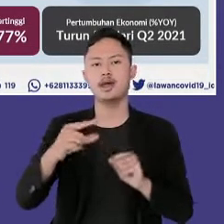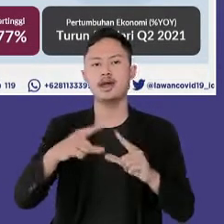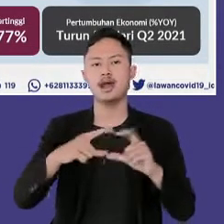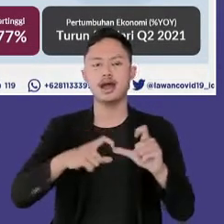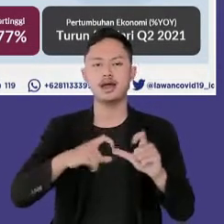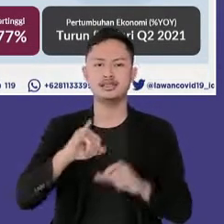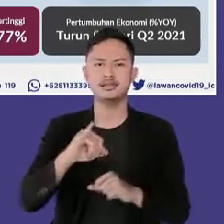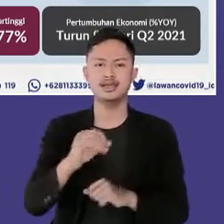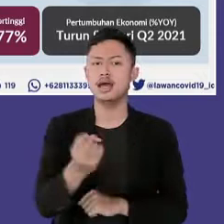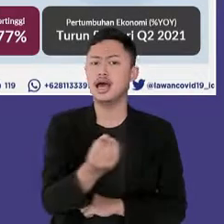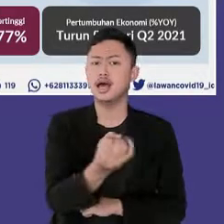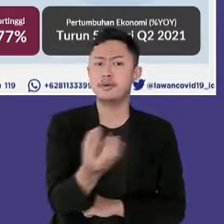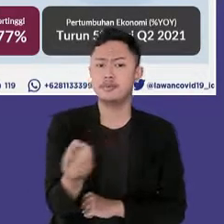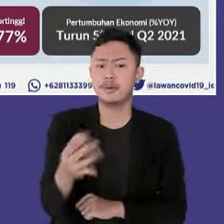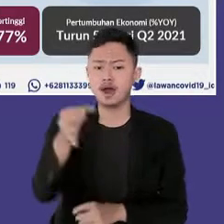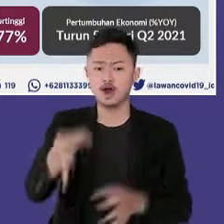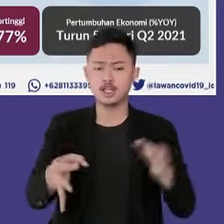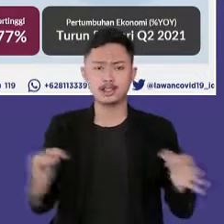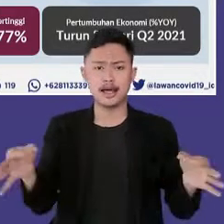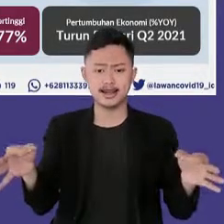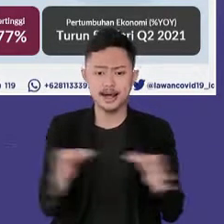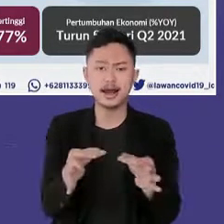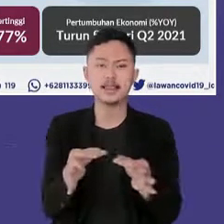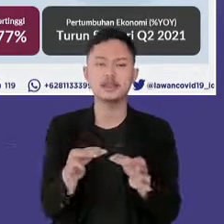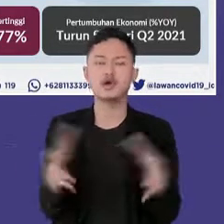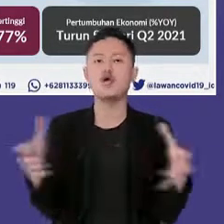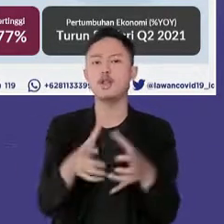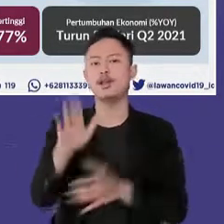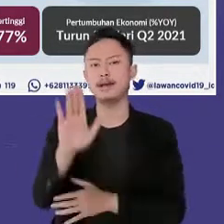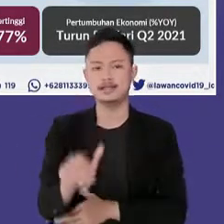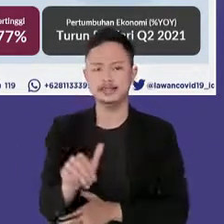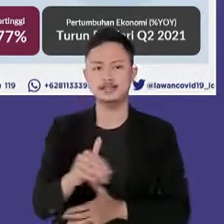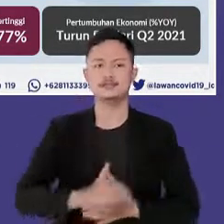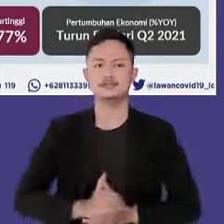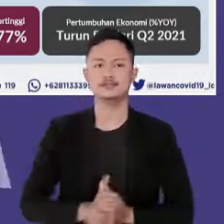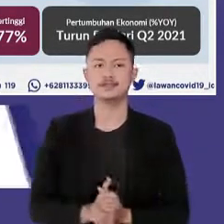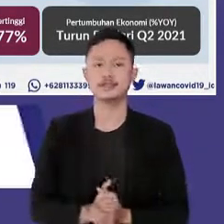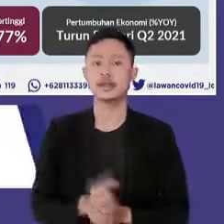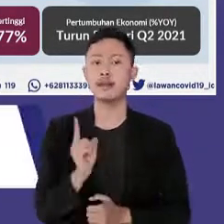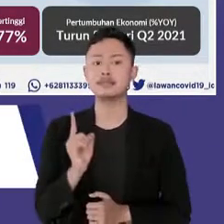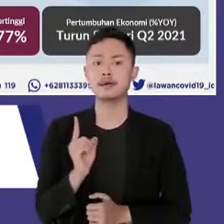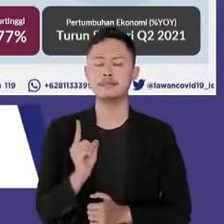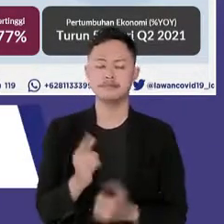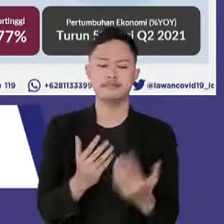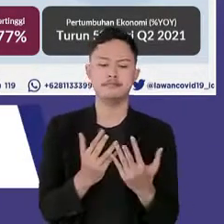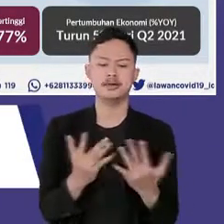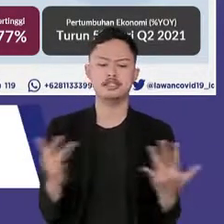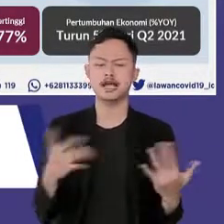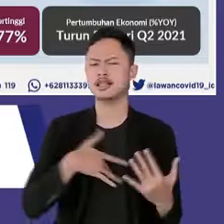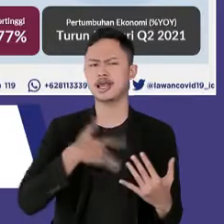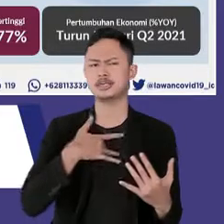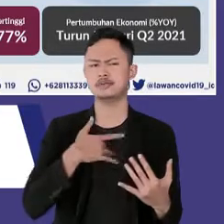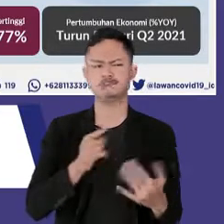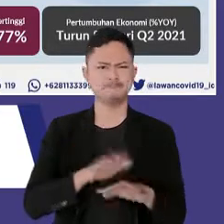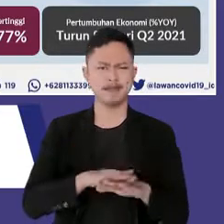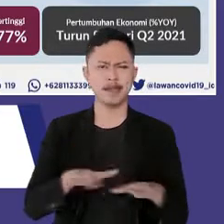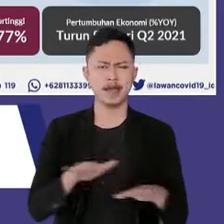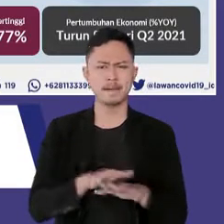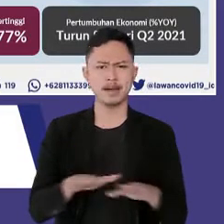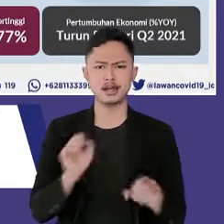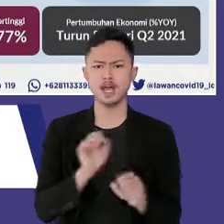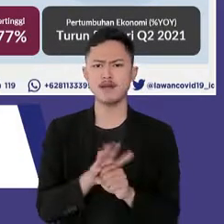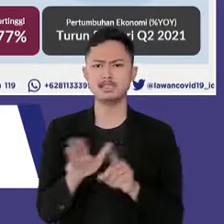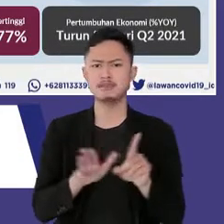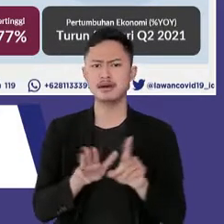oleh sebagian besar masyarakat hal ini terjadi karena masyarakat merasa aman dengan turunnya kasus COVID-19